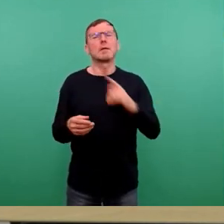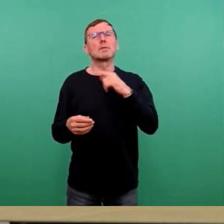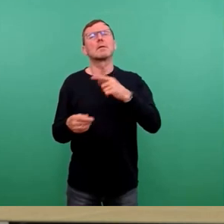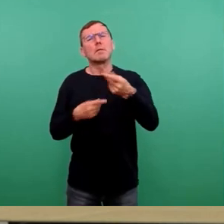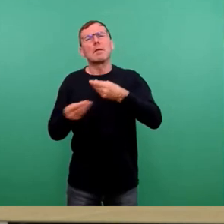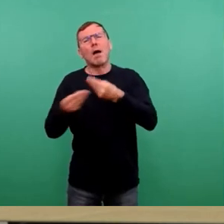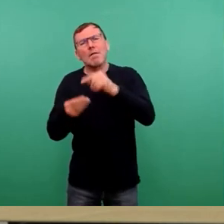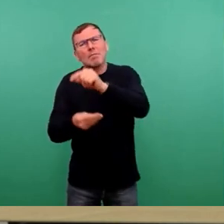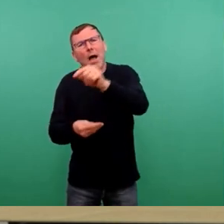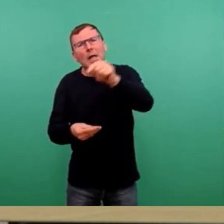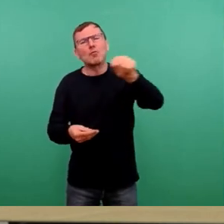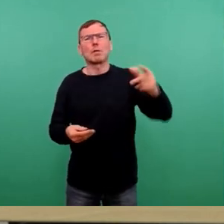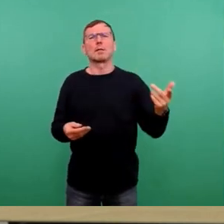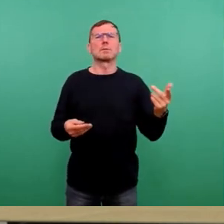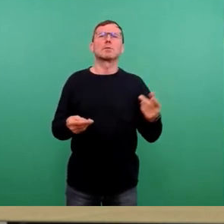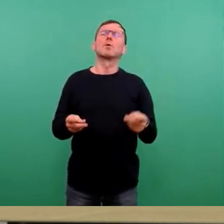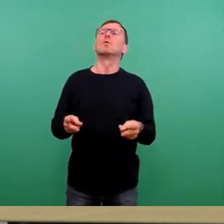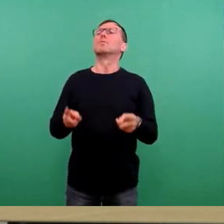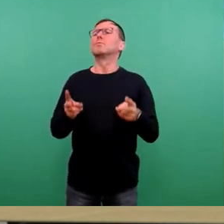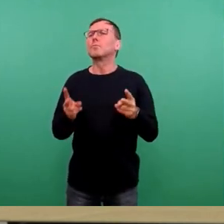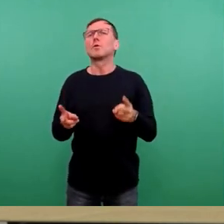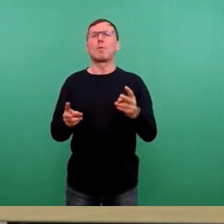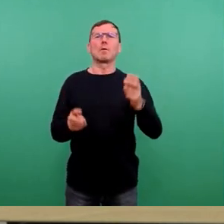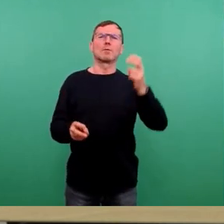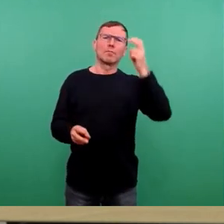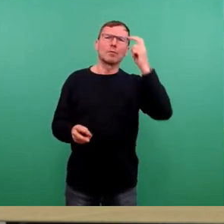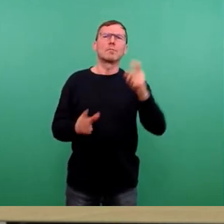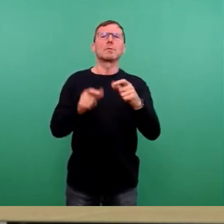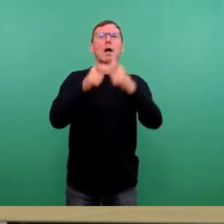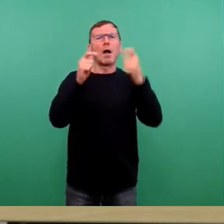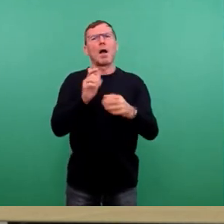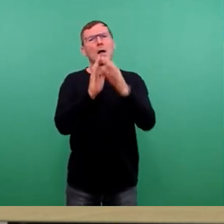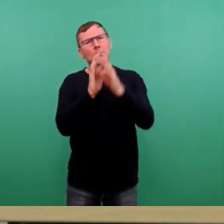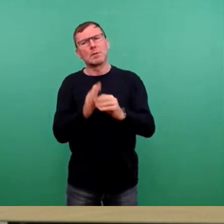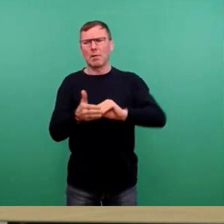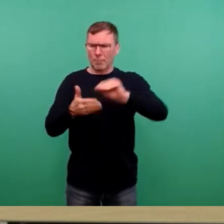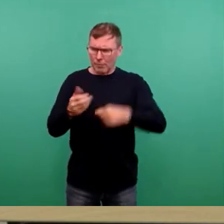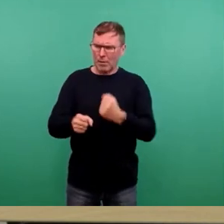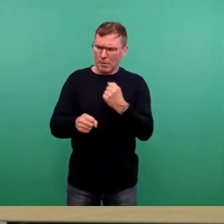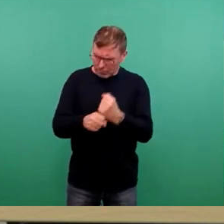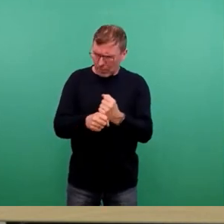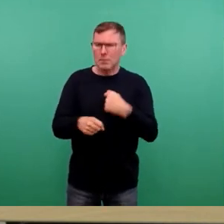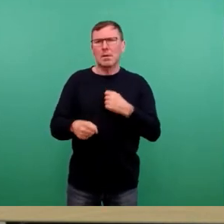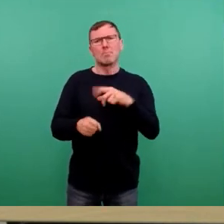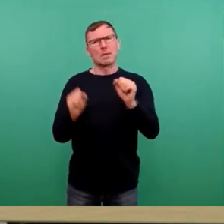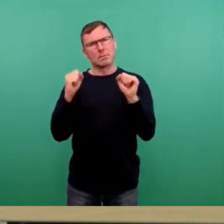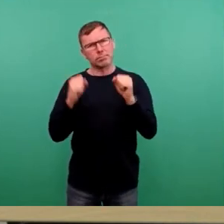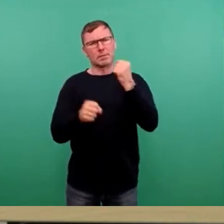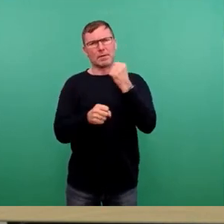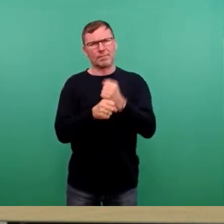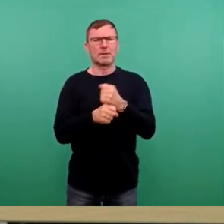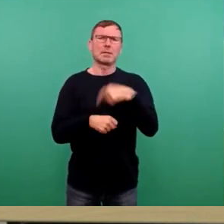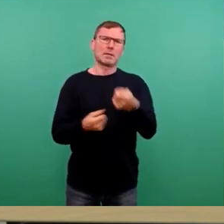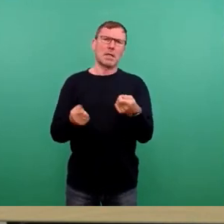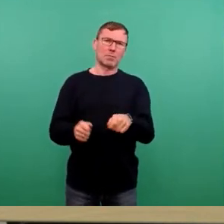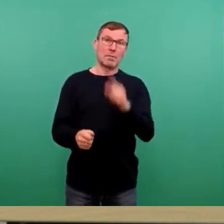jetzt unter normalen, vernünftigen Rahmenbedingungen, wie man auch Vertrag abschließen kann, jetzt auf der Zielgerade, dass das zum Abschluss kommt. Sobald